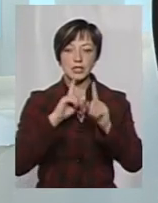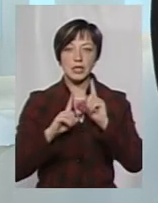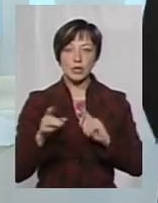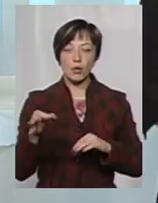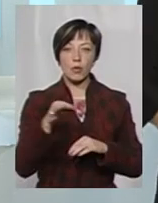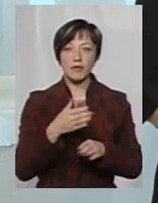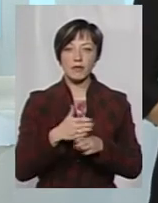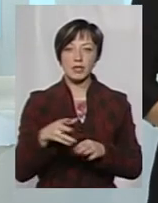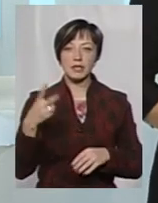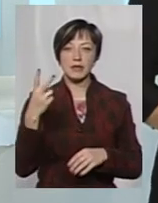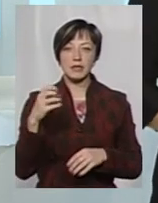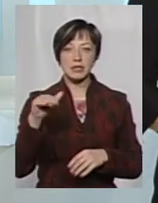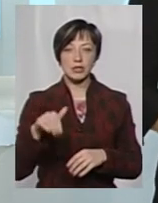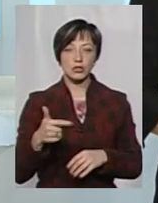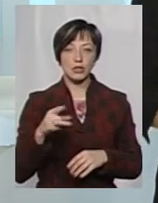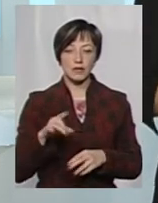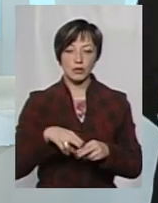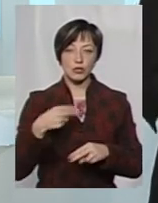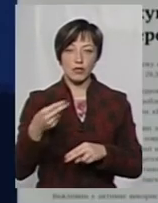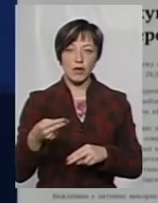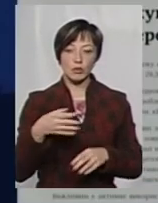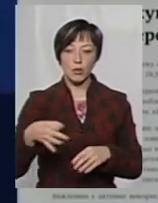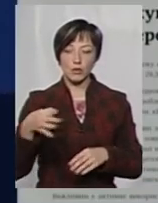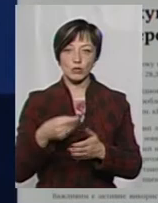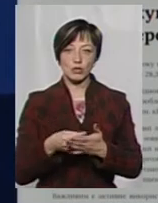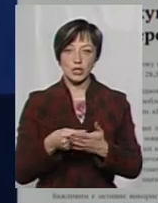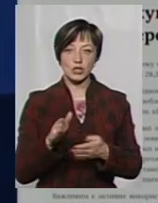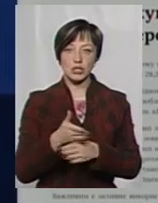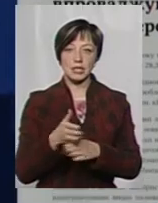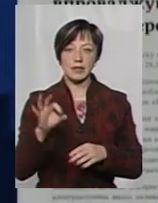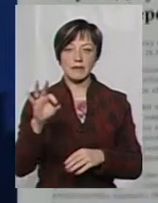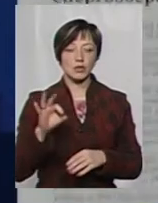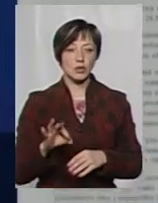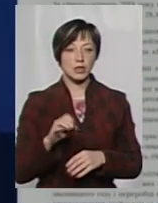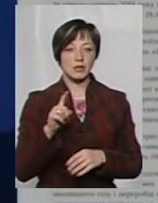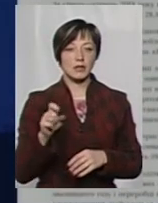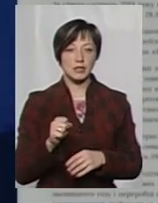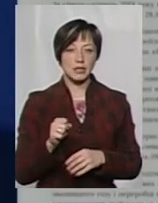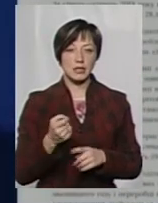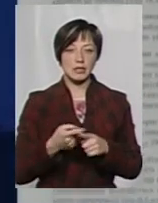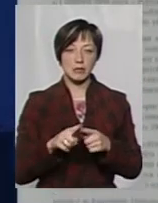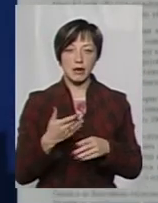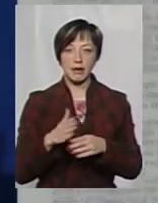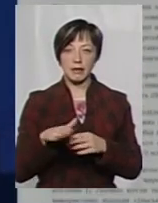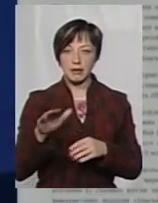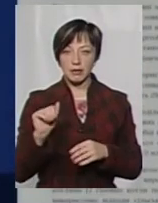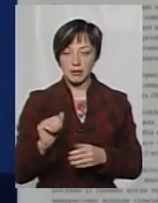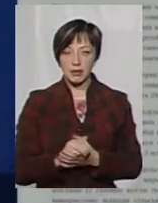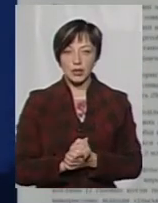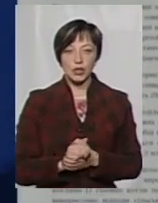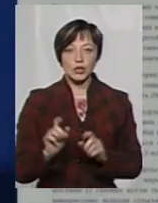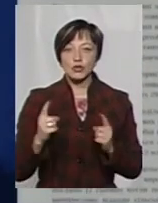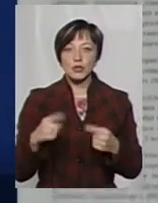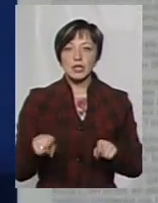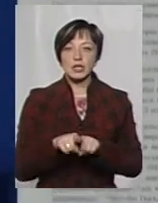обласної ради, виділено 200 тисяч гривень відшкодування з обласного бюджету частини відсотків за згаданими кредитами. Чому